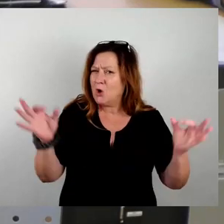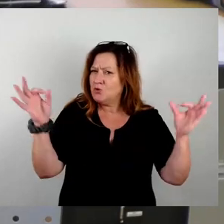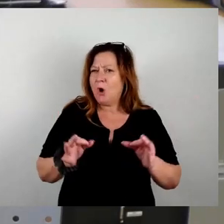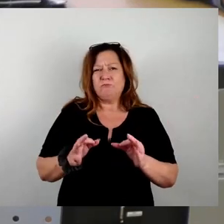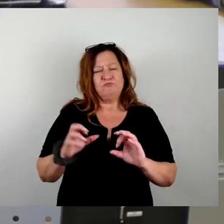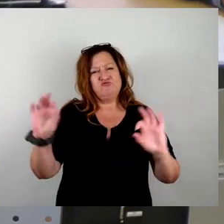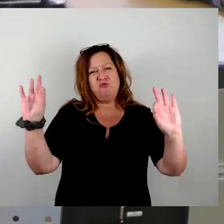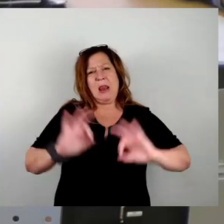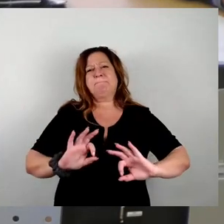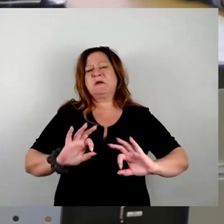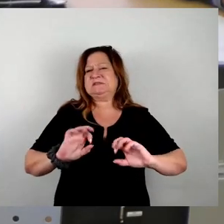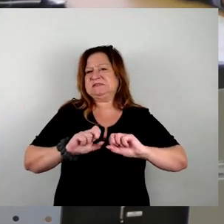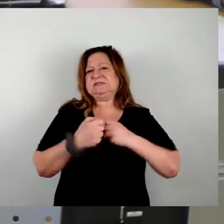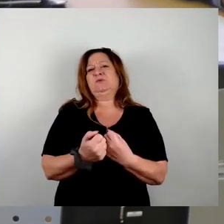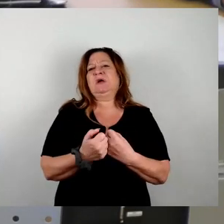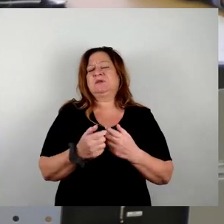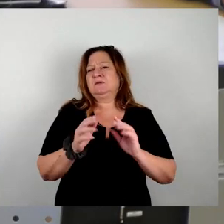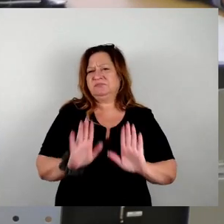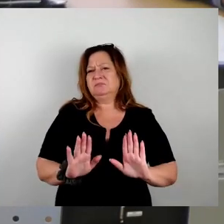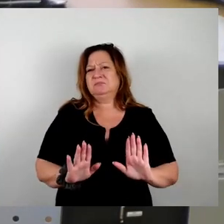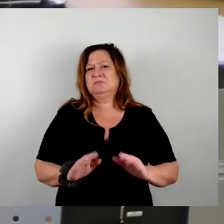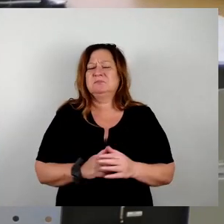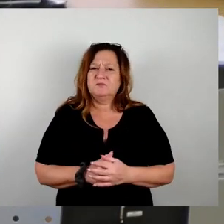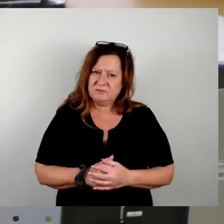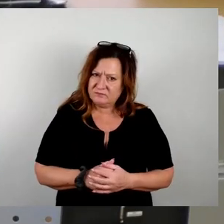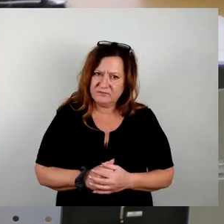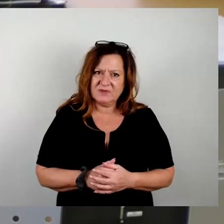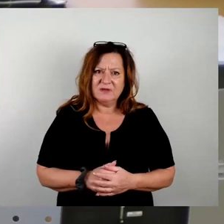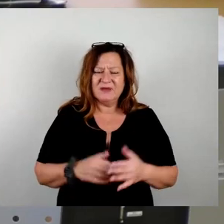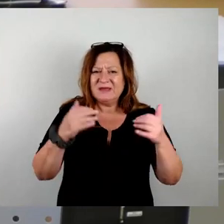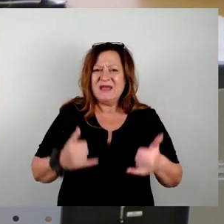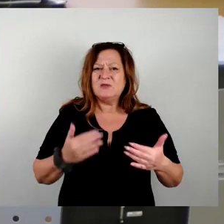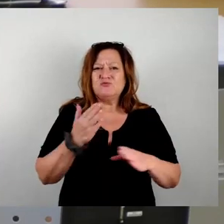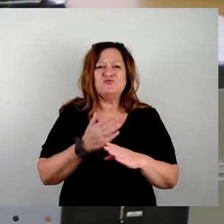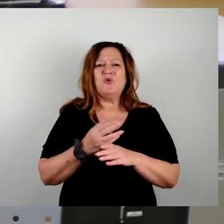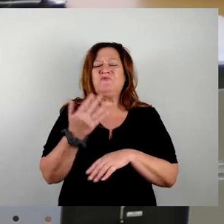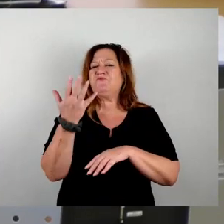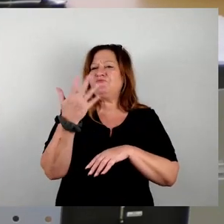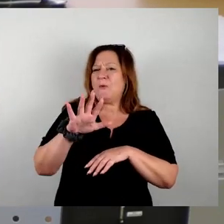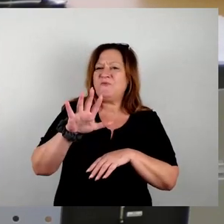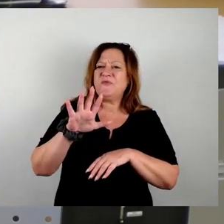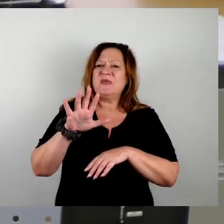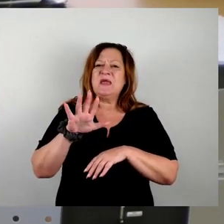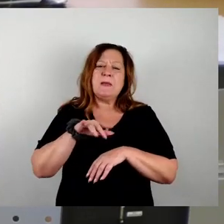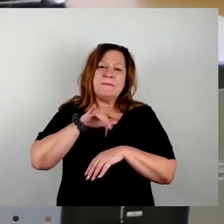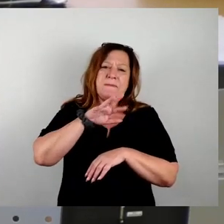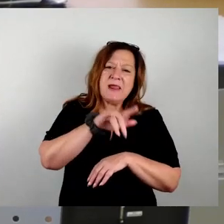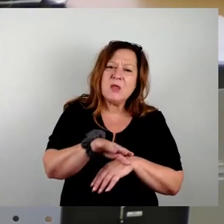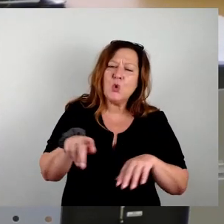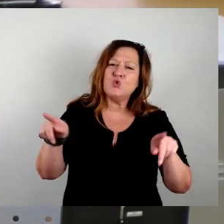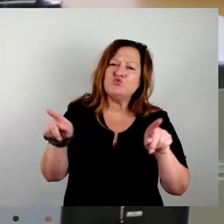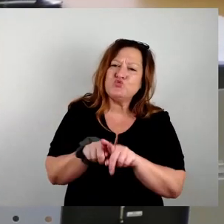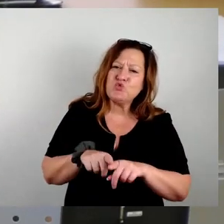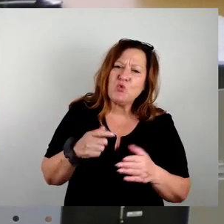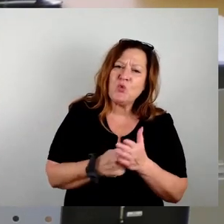Wir haben hier zu reden über 50 Millionen Zuwendung für ein